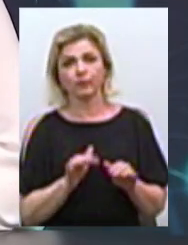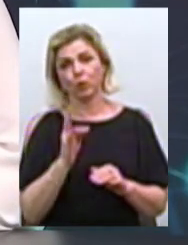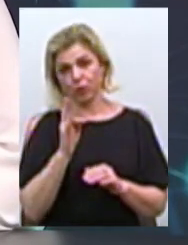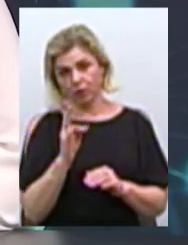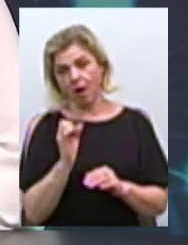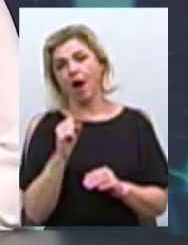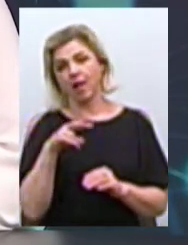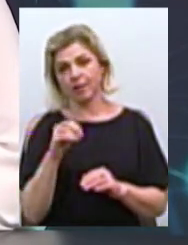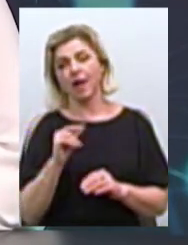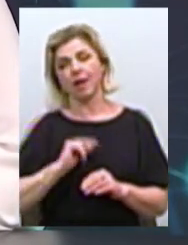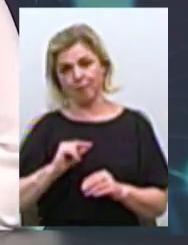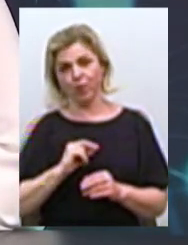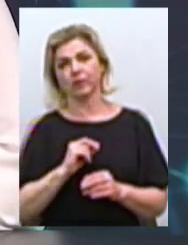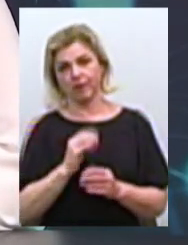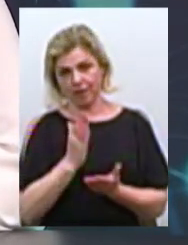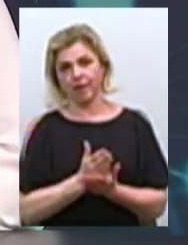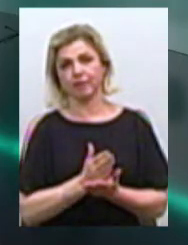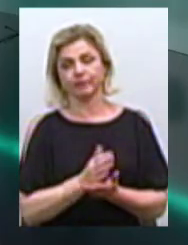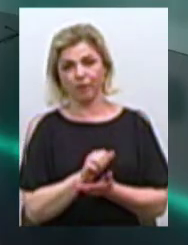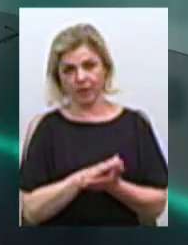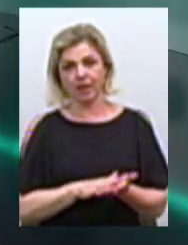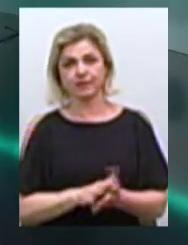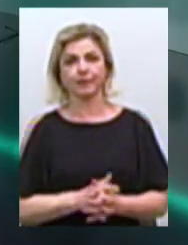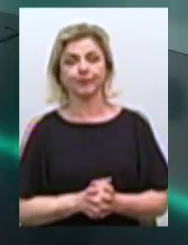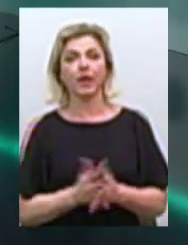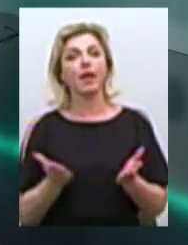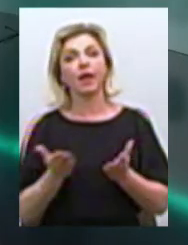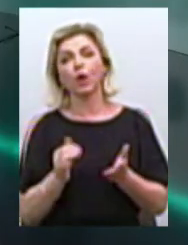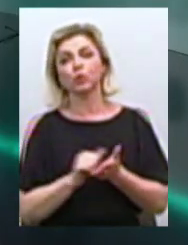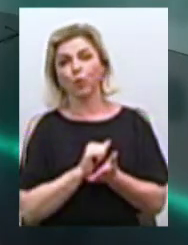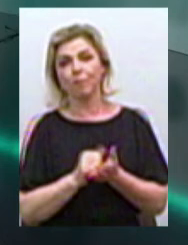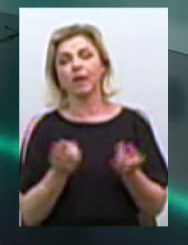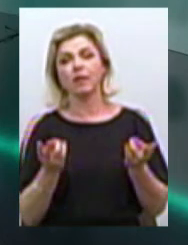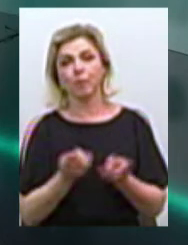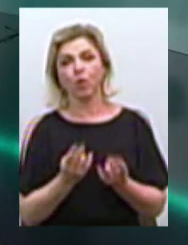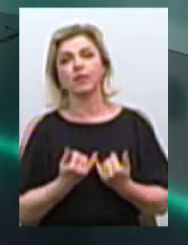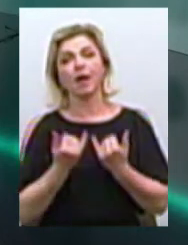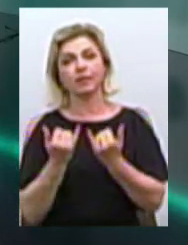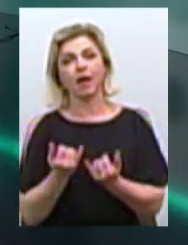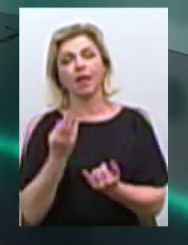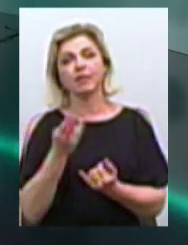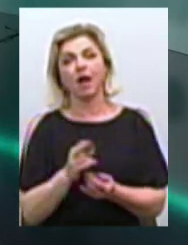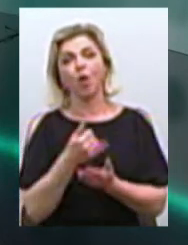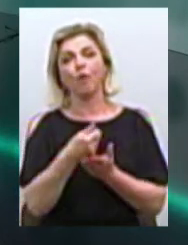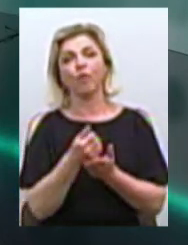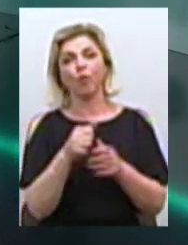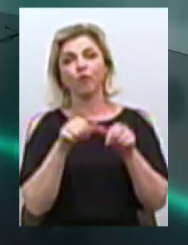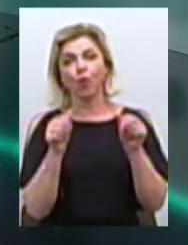але робота все-таки ведеться. А скажіть, будь ласка, які документи необхідно надати для оформлення